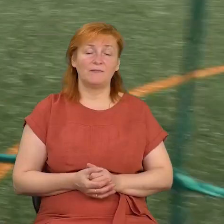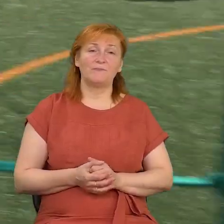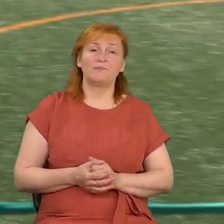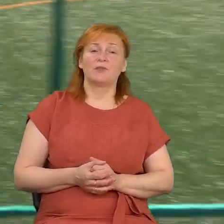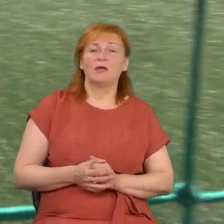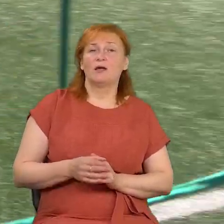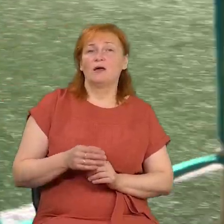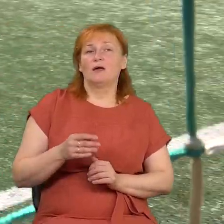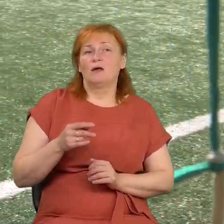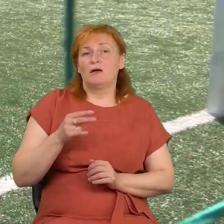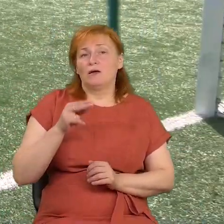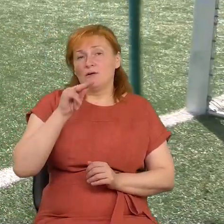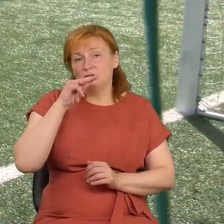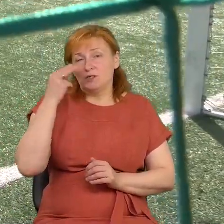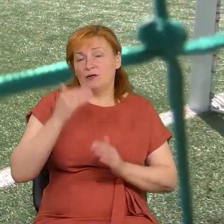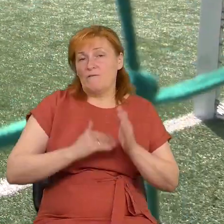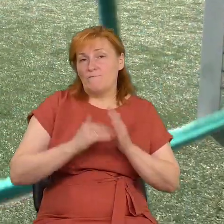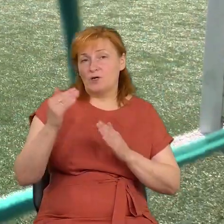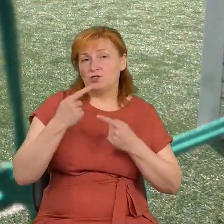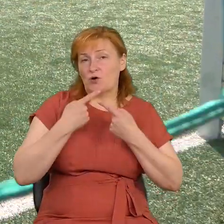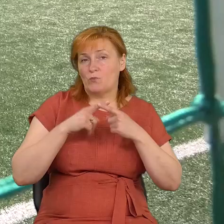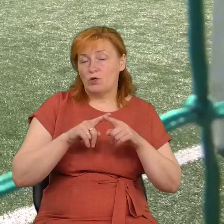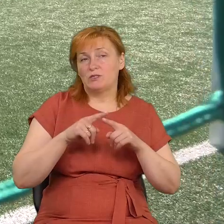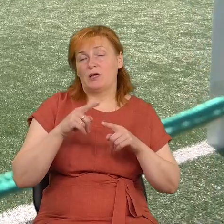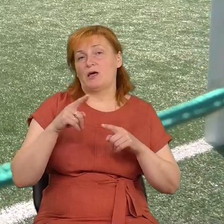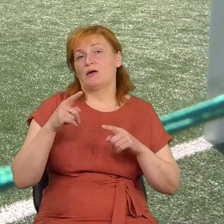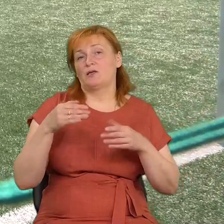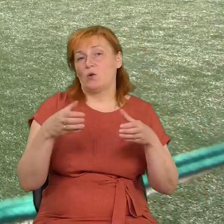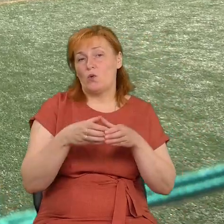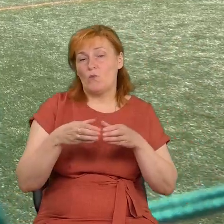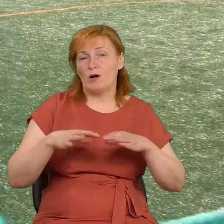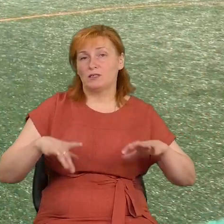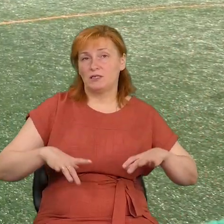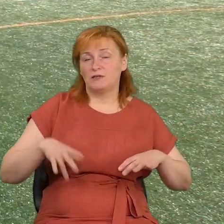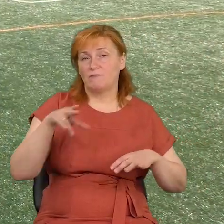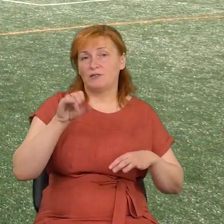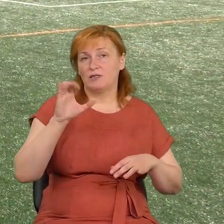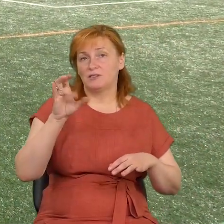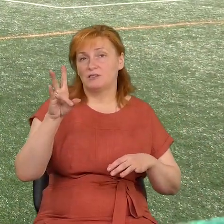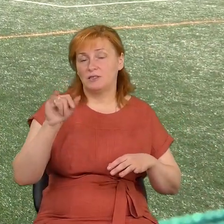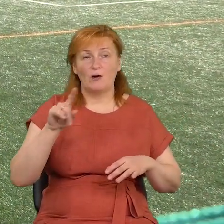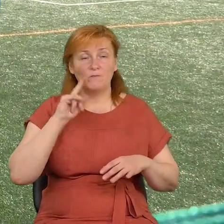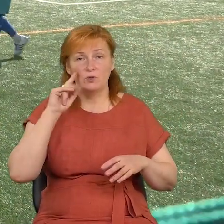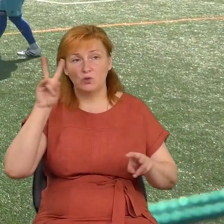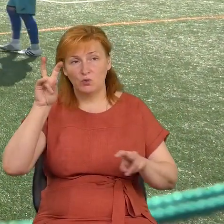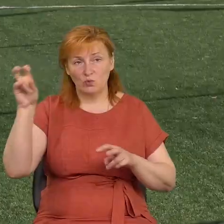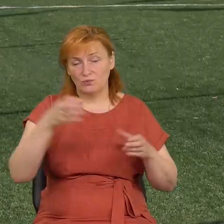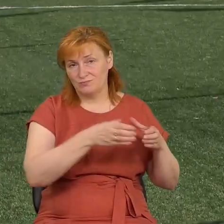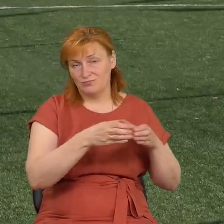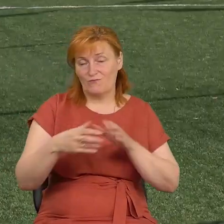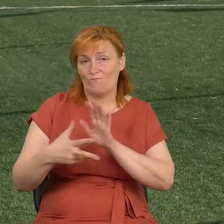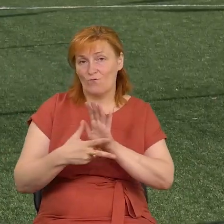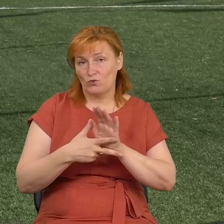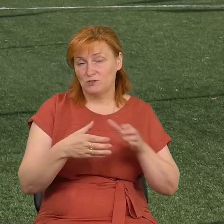служби, Чернігівські виші, політехніка та колегіум, команди тренерів Десни та Юності і команда з електронного футболу.